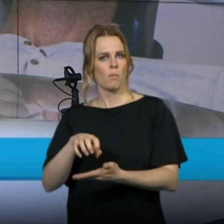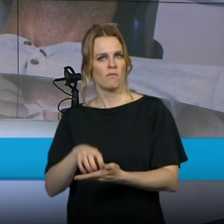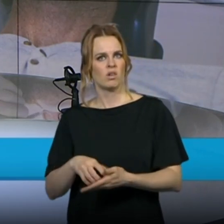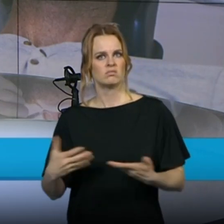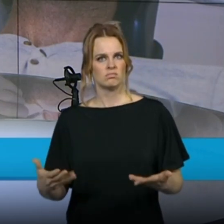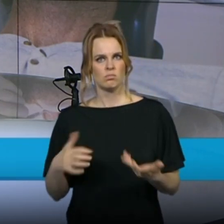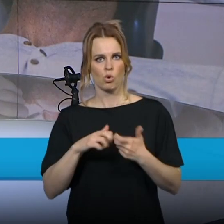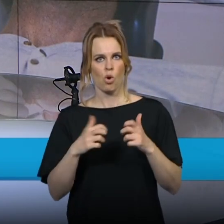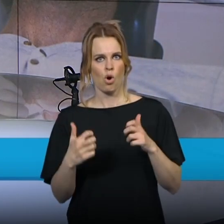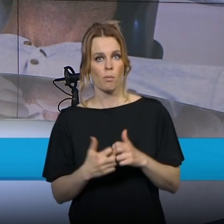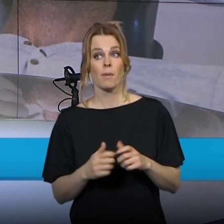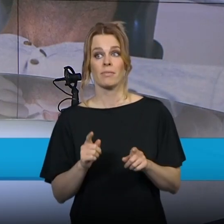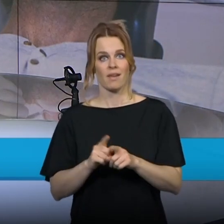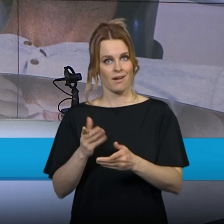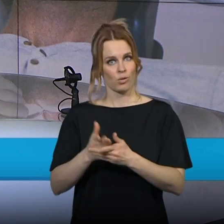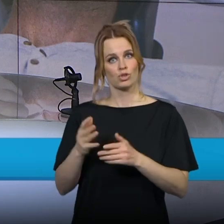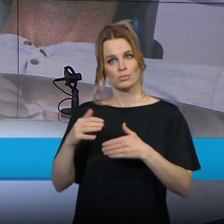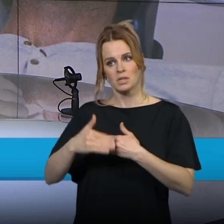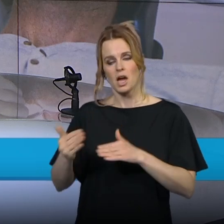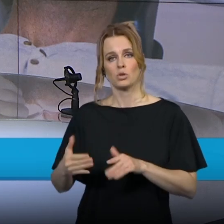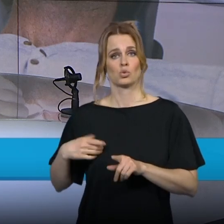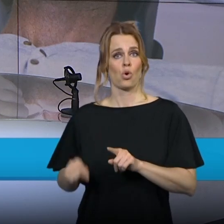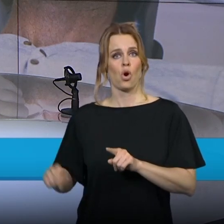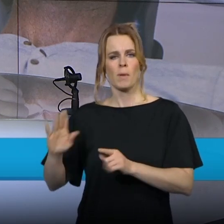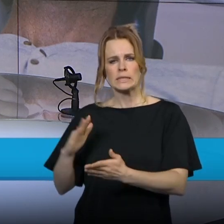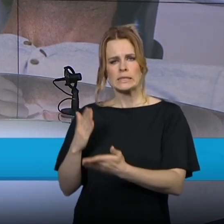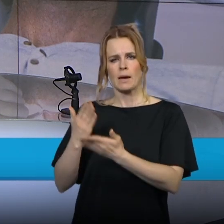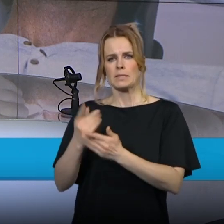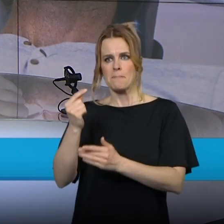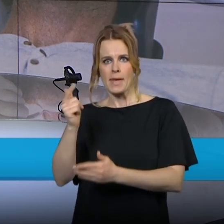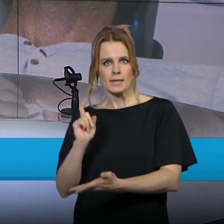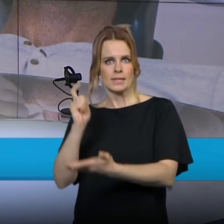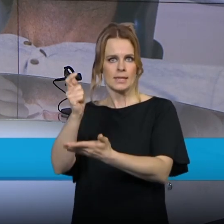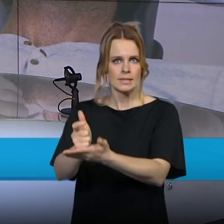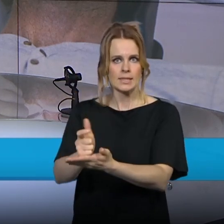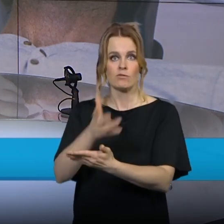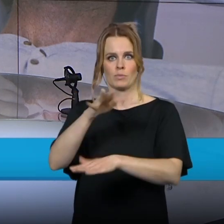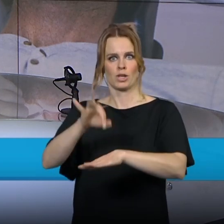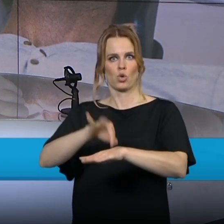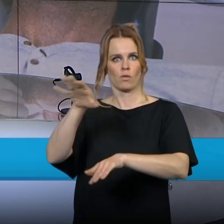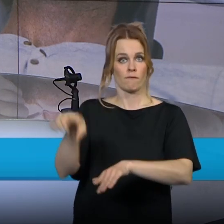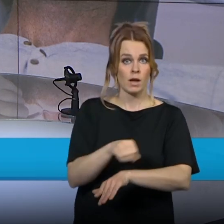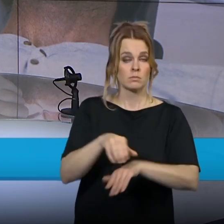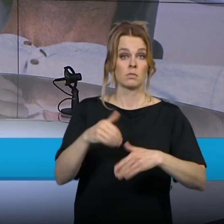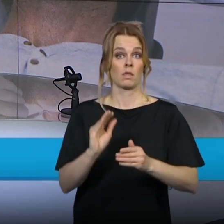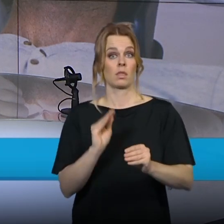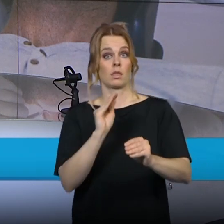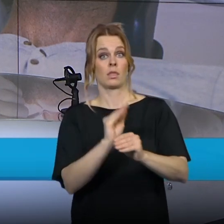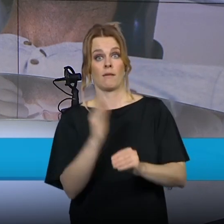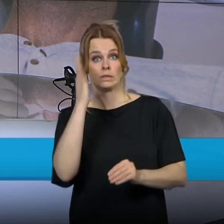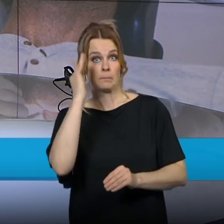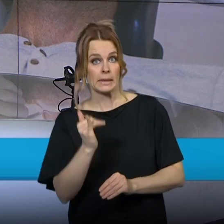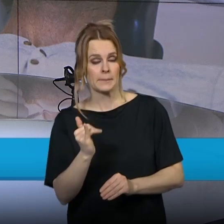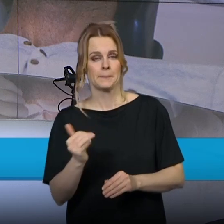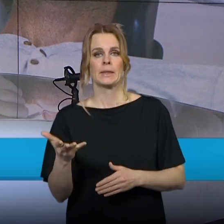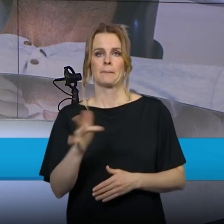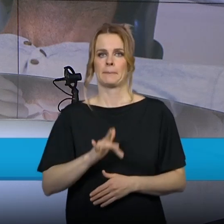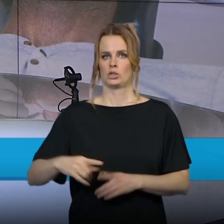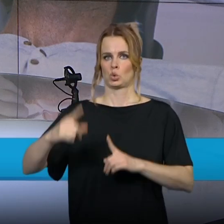ordinací nabízet i byt a náborový příspěvek. V Tlučné u Plzně, kde žije něco přes tři tisíce lidí, zase svou